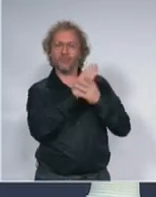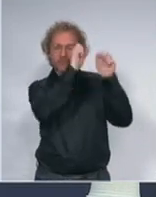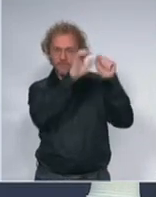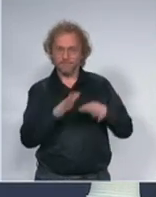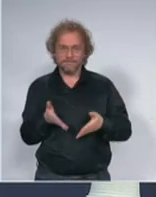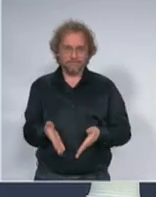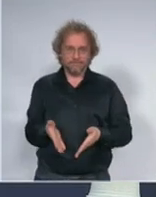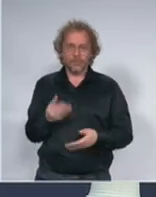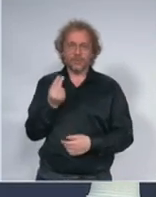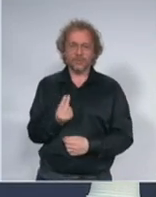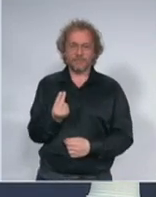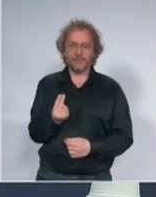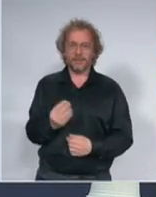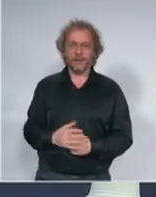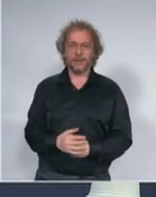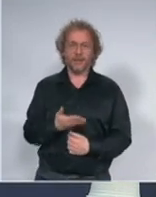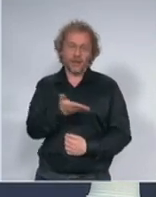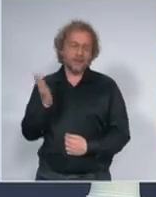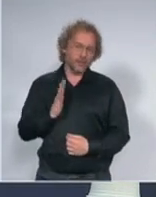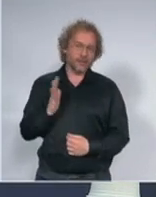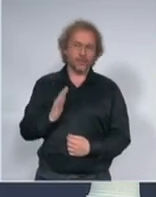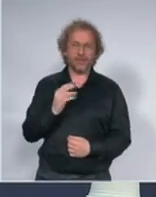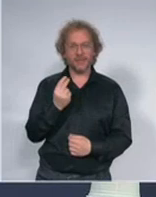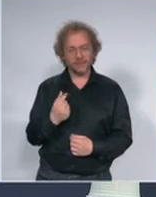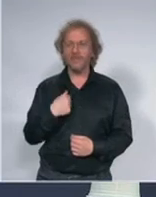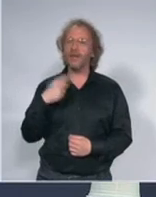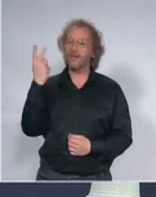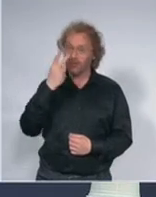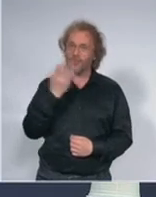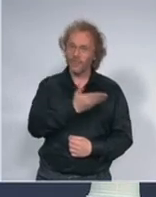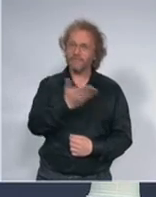našim građanima dakle razumem da je teško razumem da